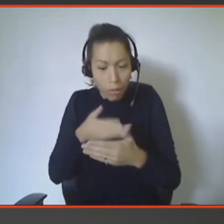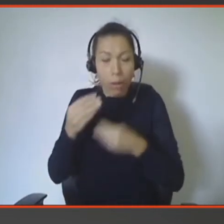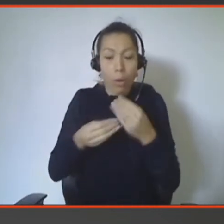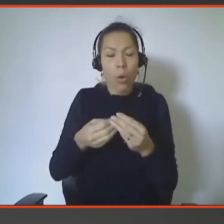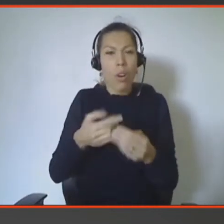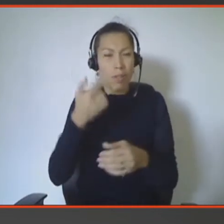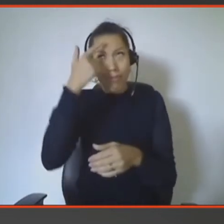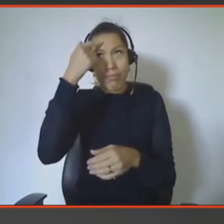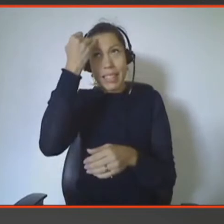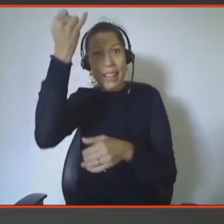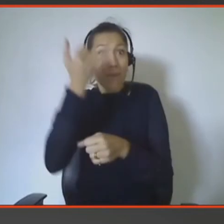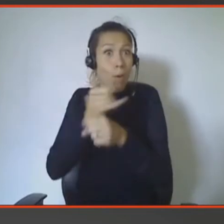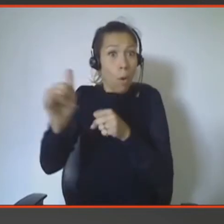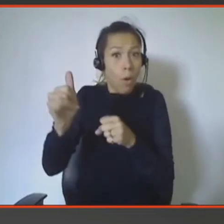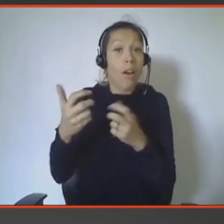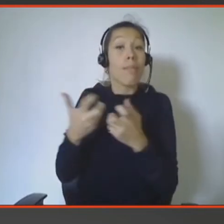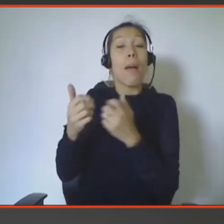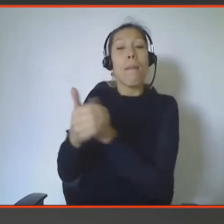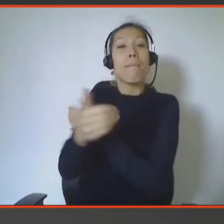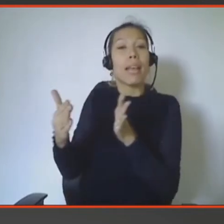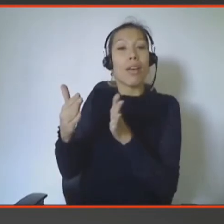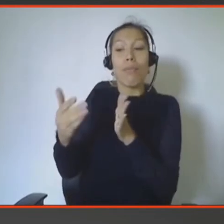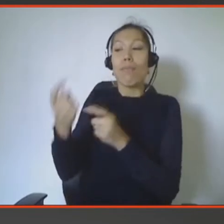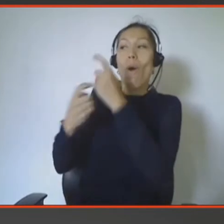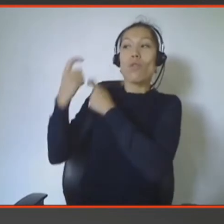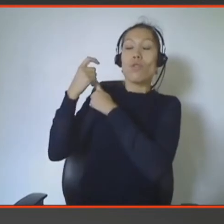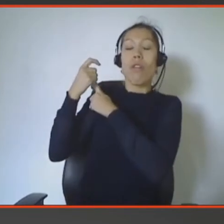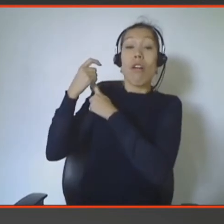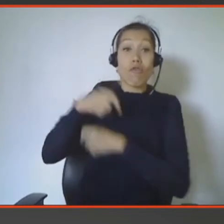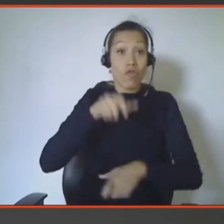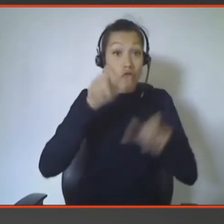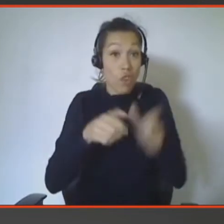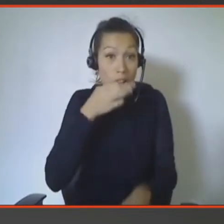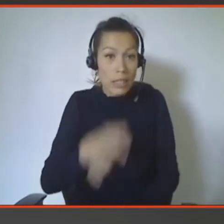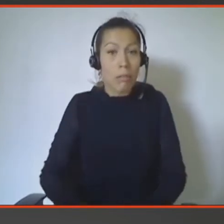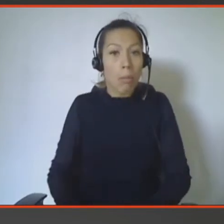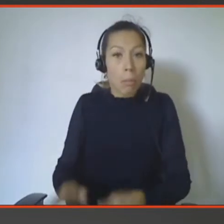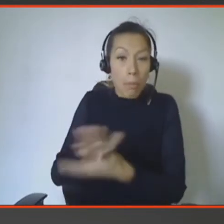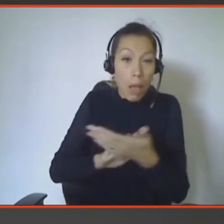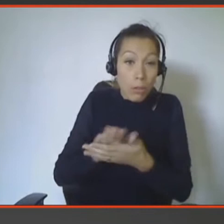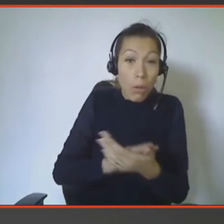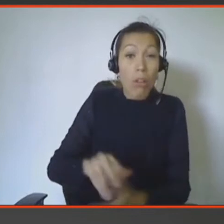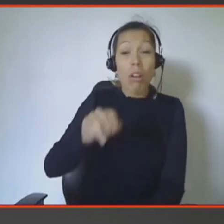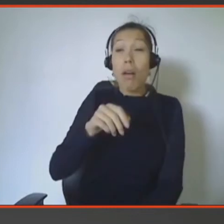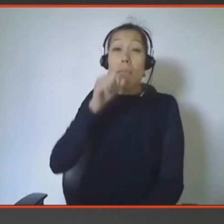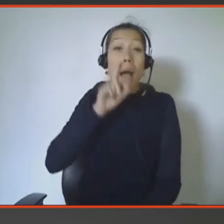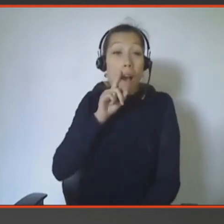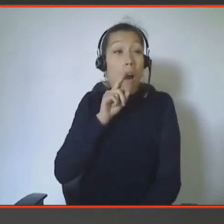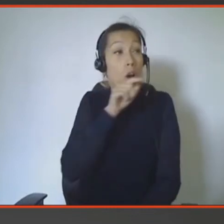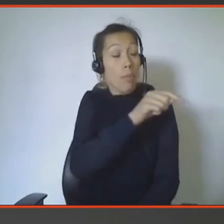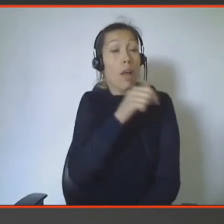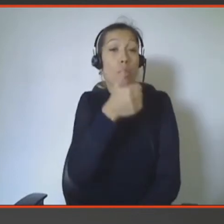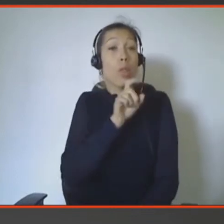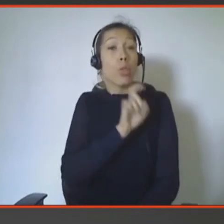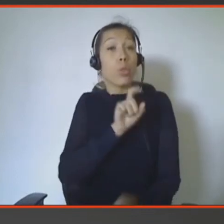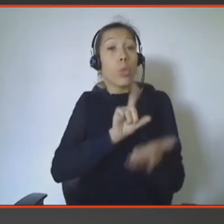lieu au plus de débats, je pense, les gens ont dit « Oh, mais moi, je ne veux pas avoir les 35 000 tweets de mes parents parce que je ne saurais pas quoi faire